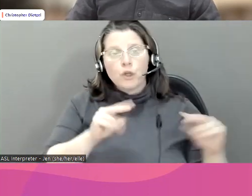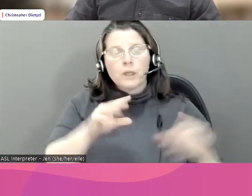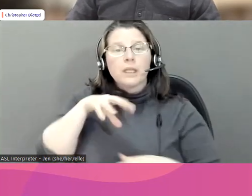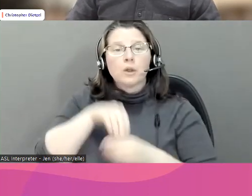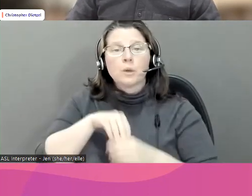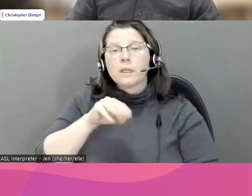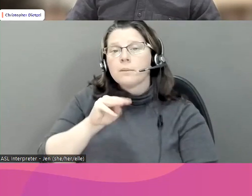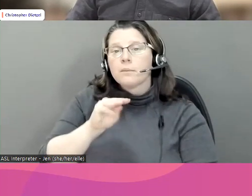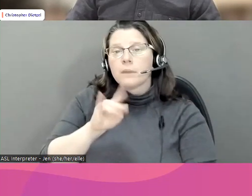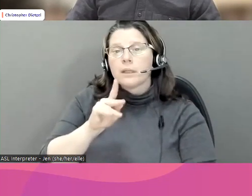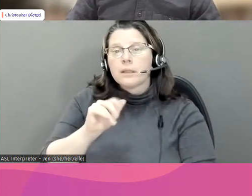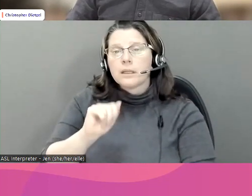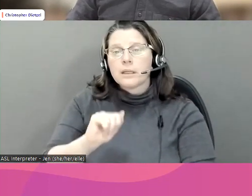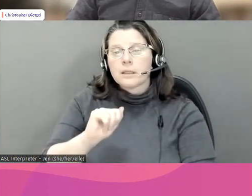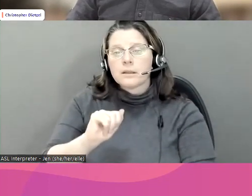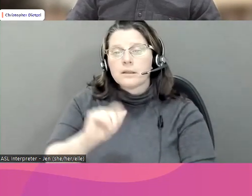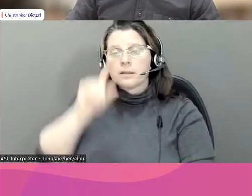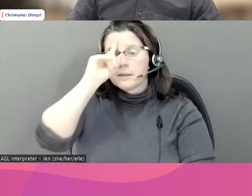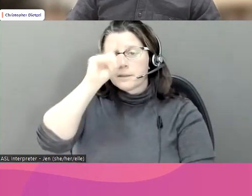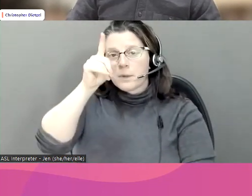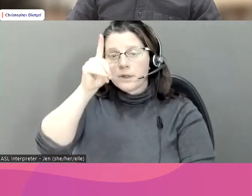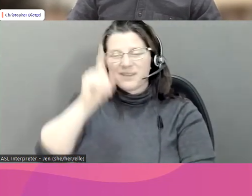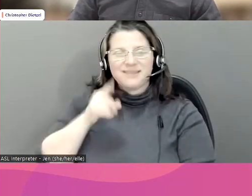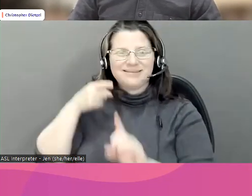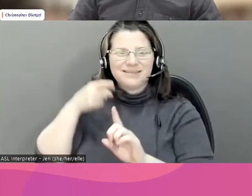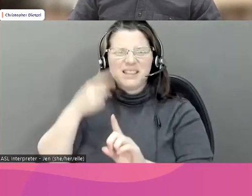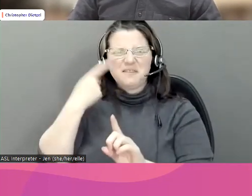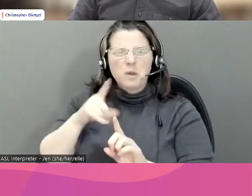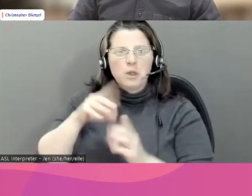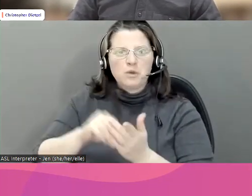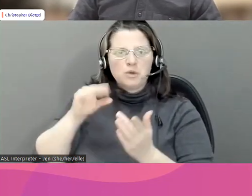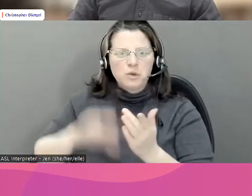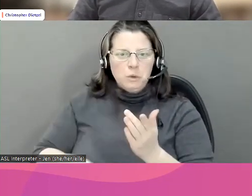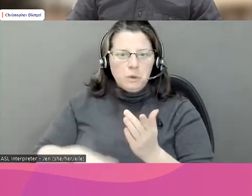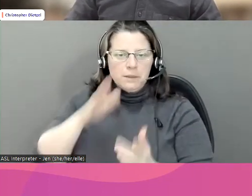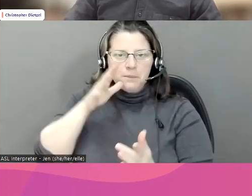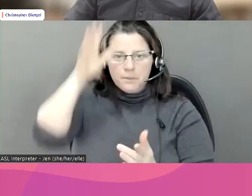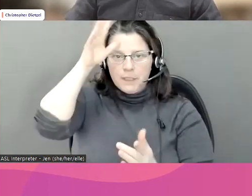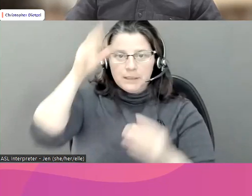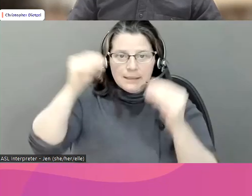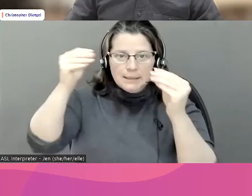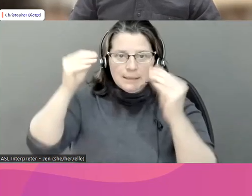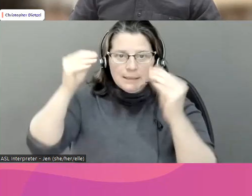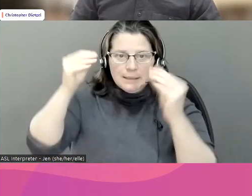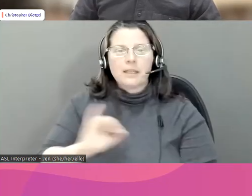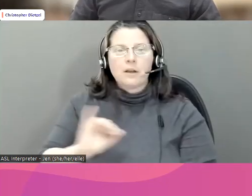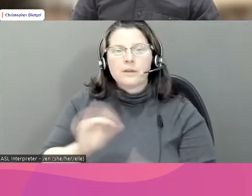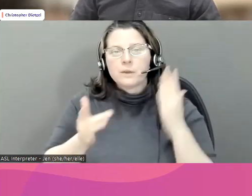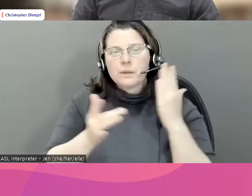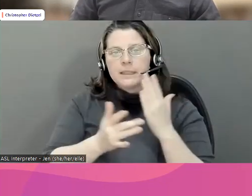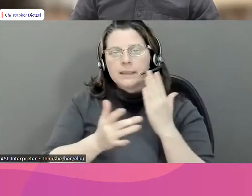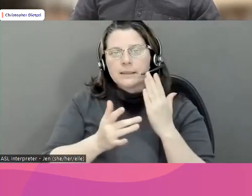aussi, par exemple, MediaSmart qui va fournir des renseignements pour les élèves, les enseignants et les parents.